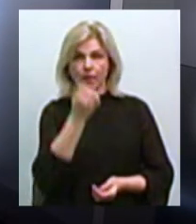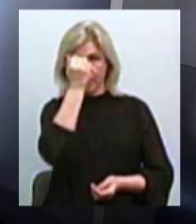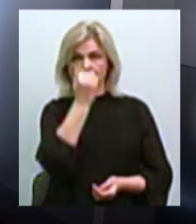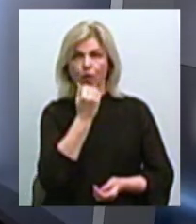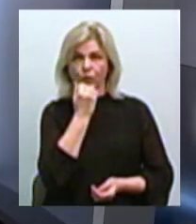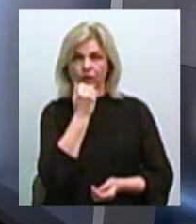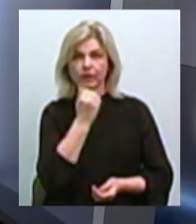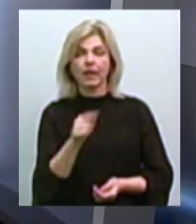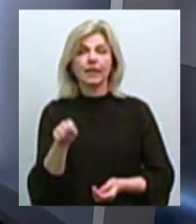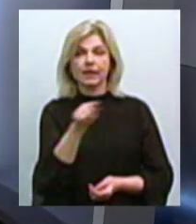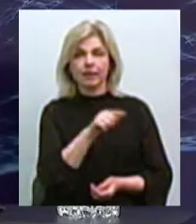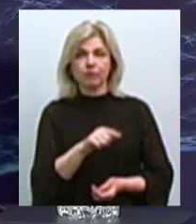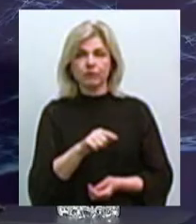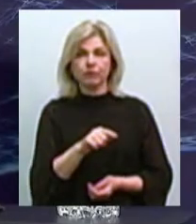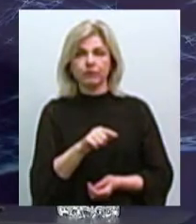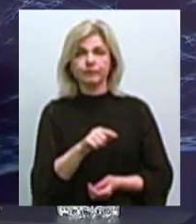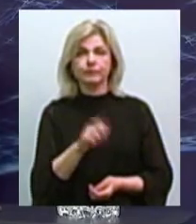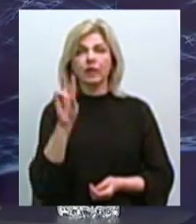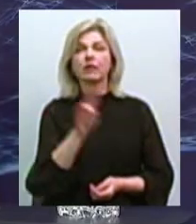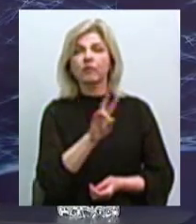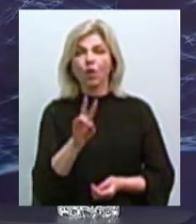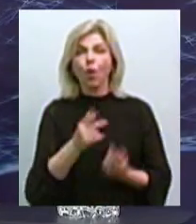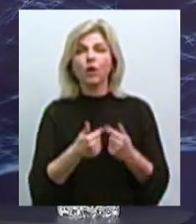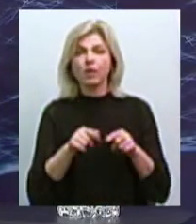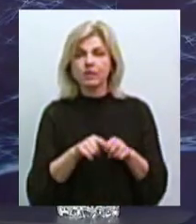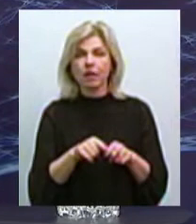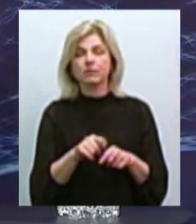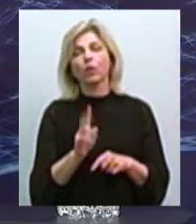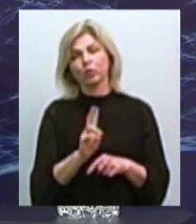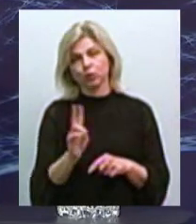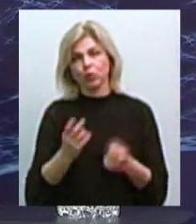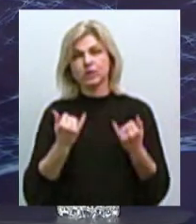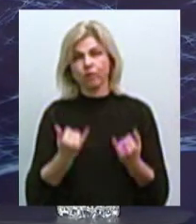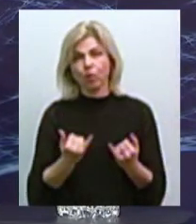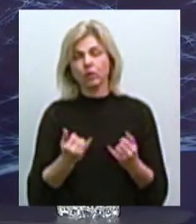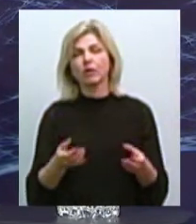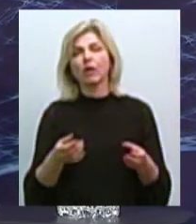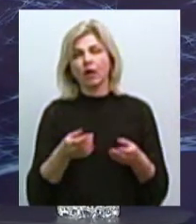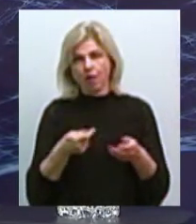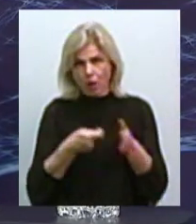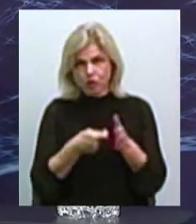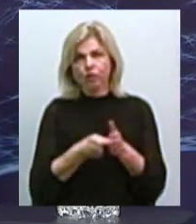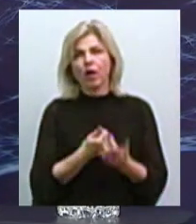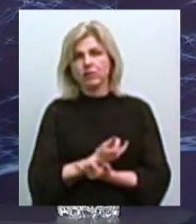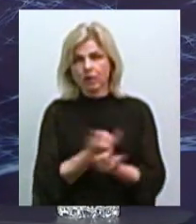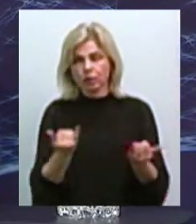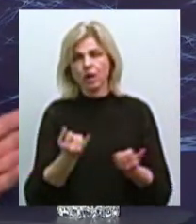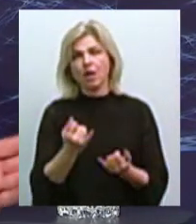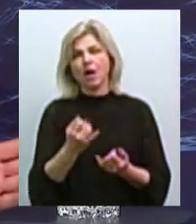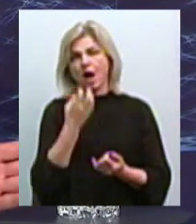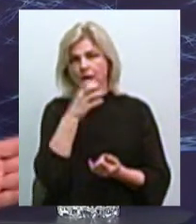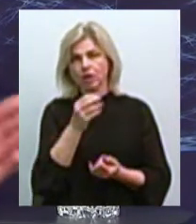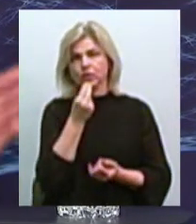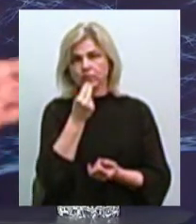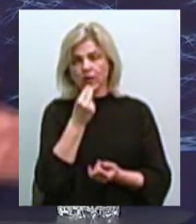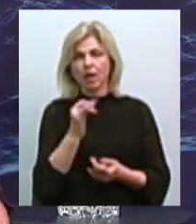тим релігійним організаціям, які сьогодні організовують харчування і видачу гарячої їжі, в тому